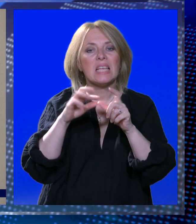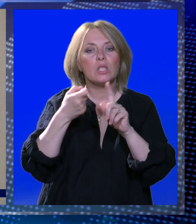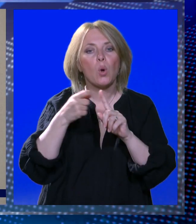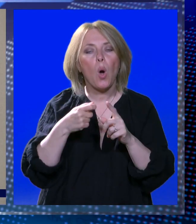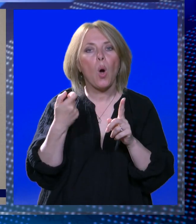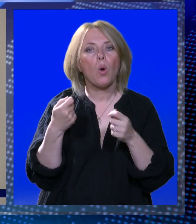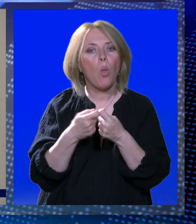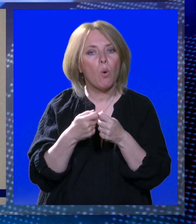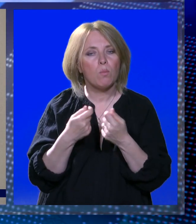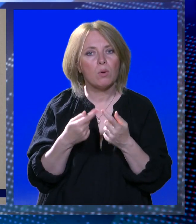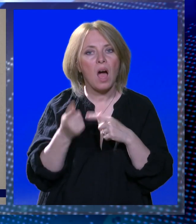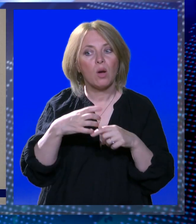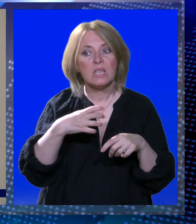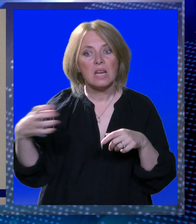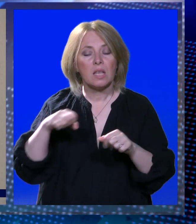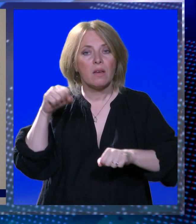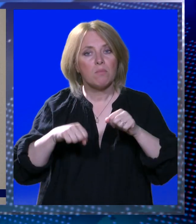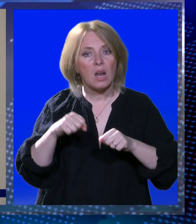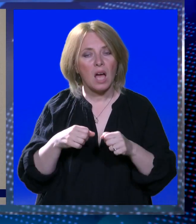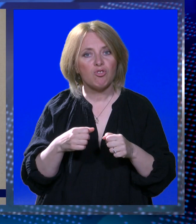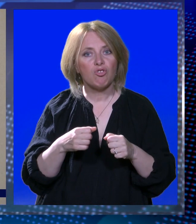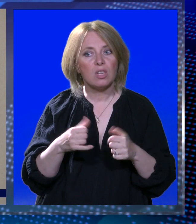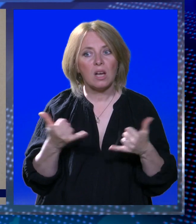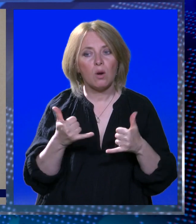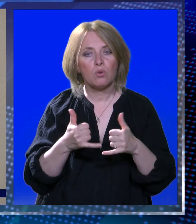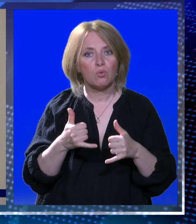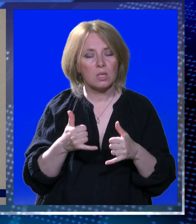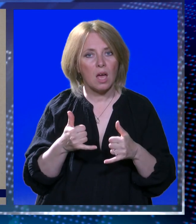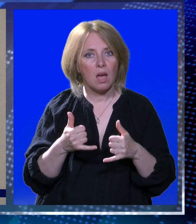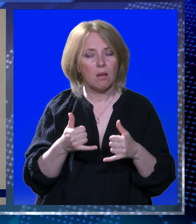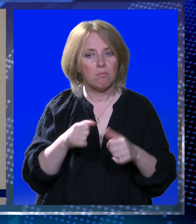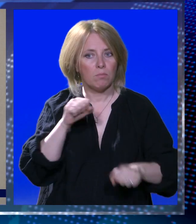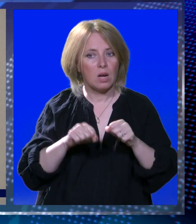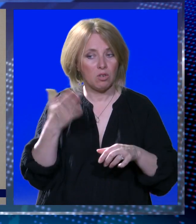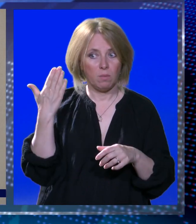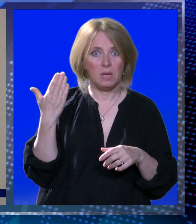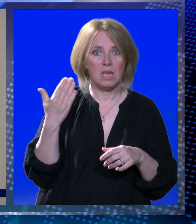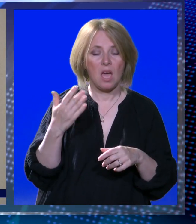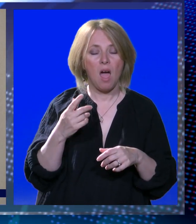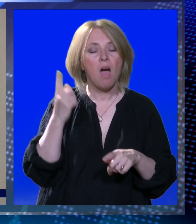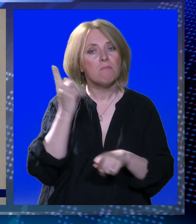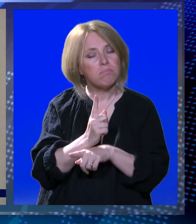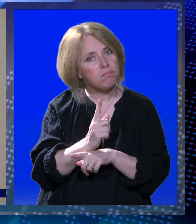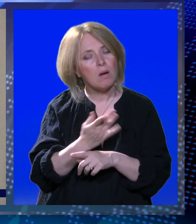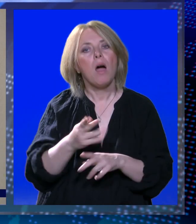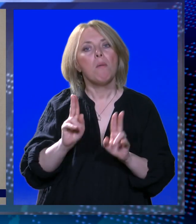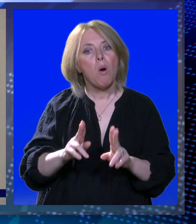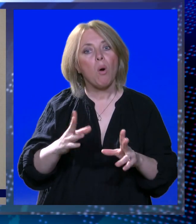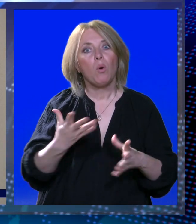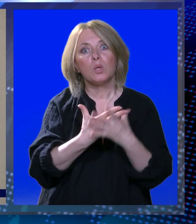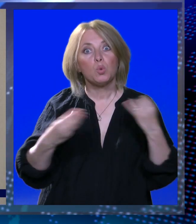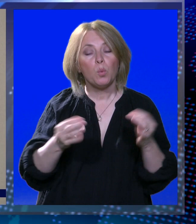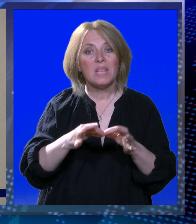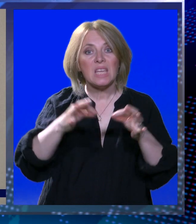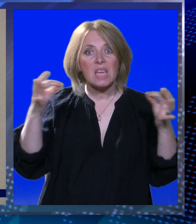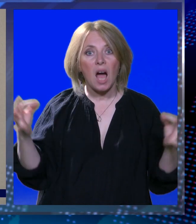gluposti su gluposti. Ako se nastave ponašati onako kako se ponašali prije, prijeti in oduzimanje javne površine na 30 dana, pa